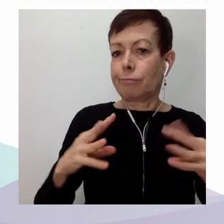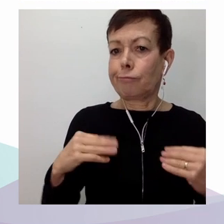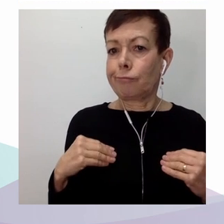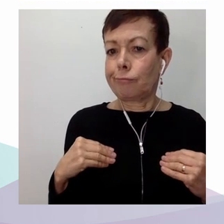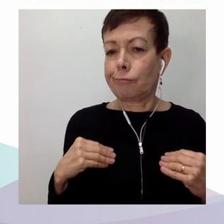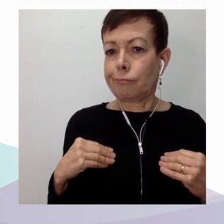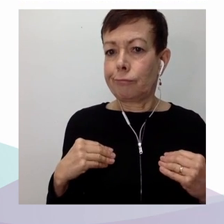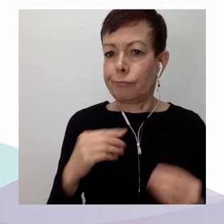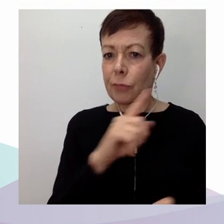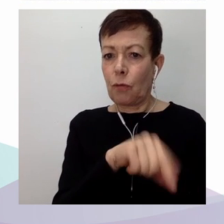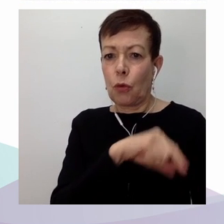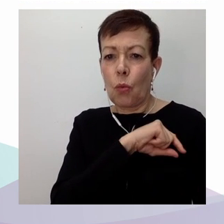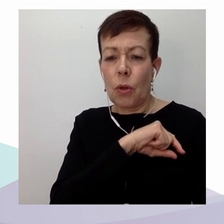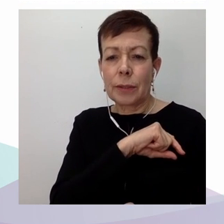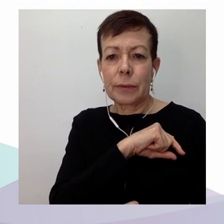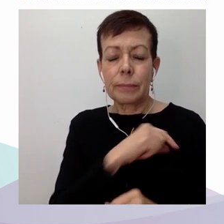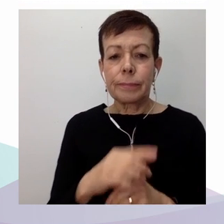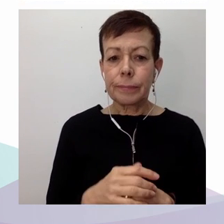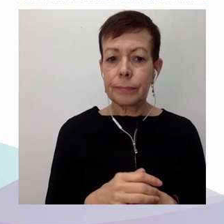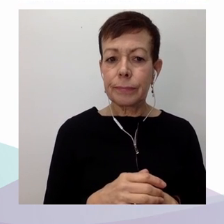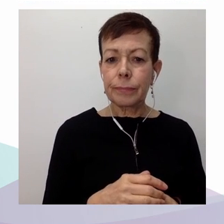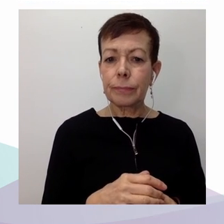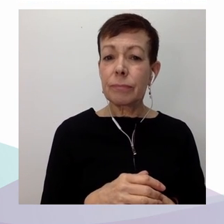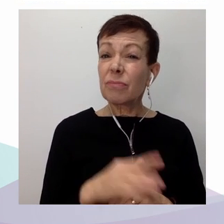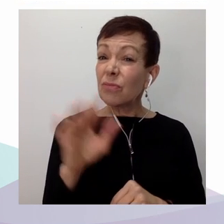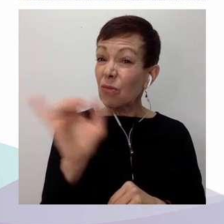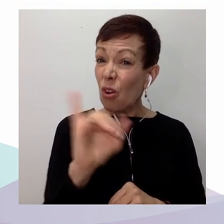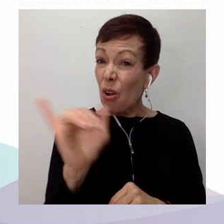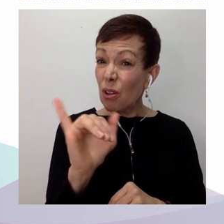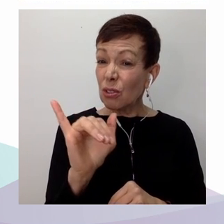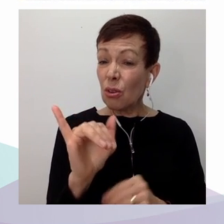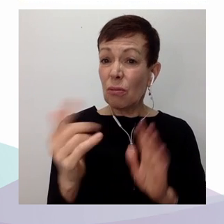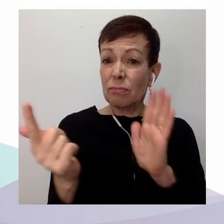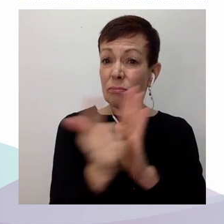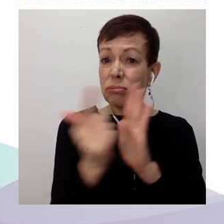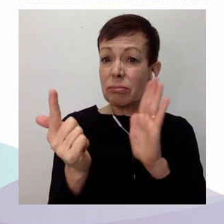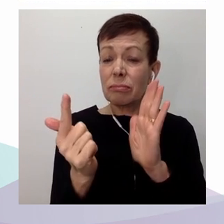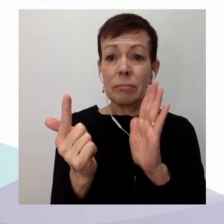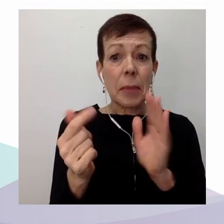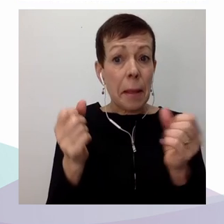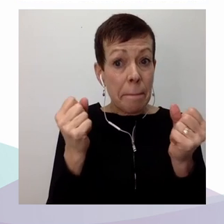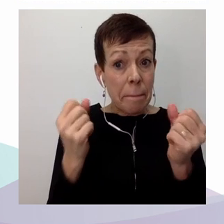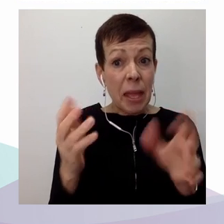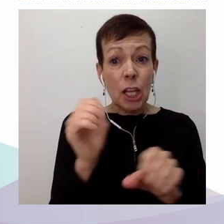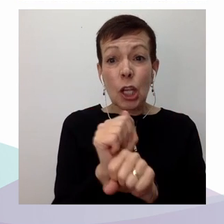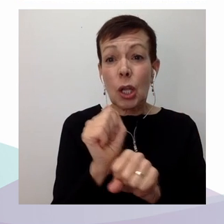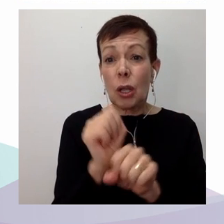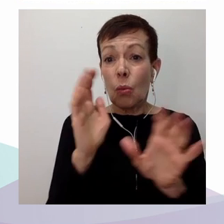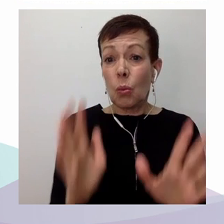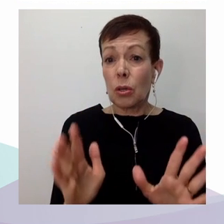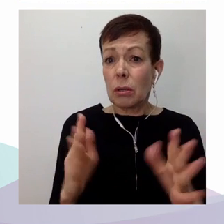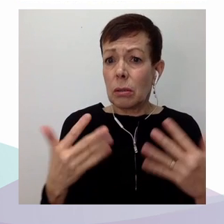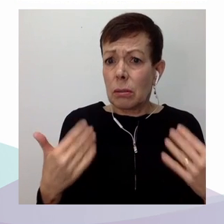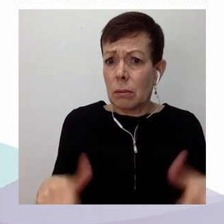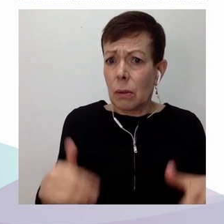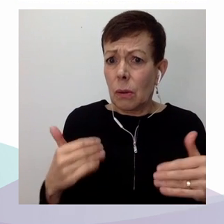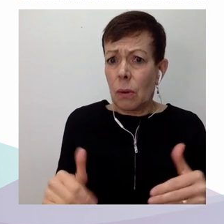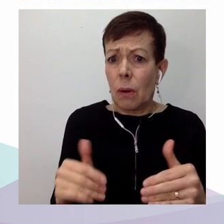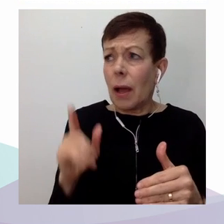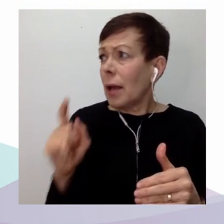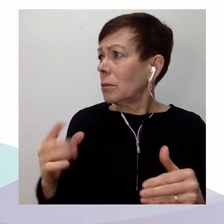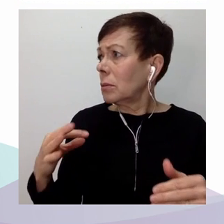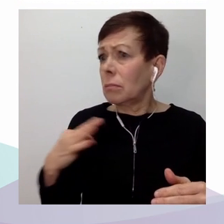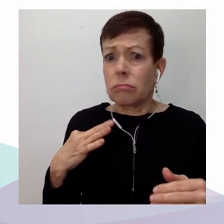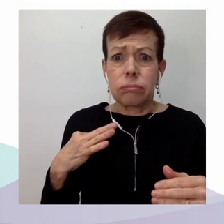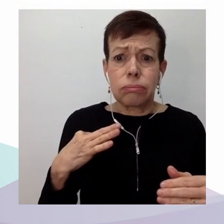décent des travailleurs au bas de l'échelle ont dû être compensées par une prestation de supplément qui était fixée à 100